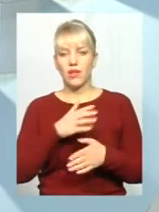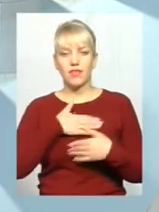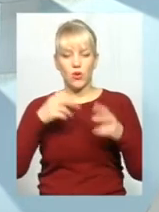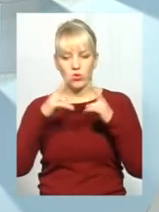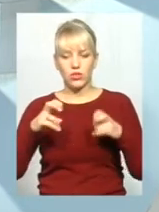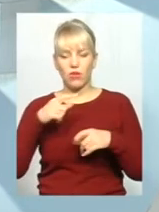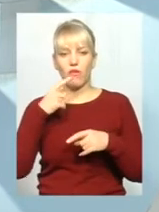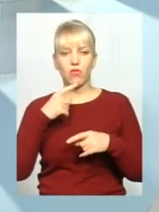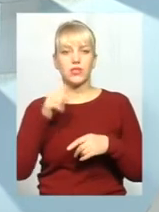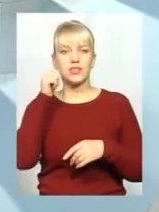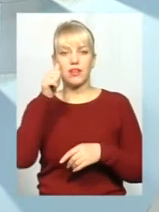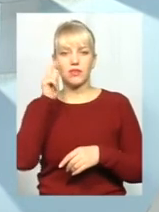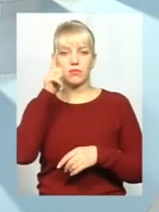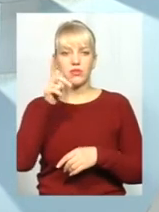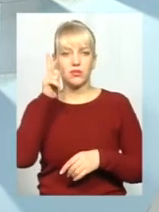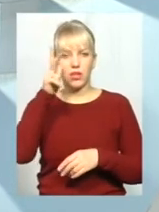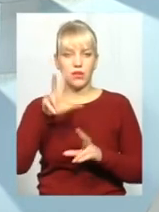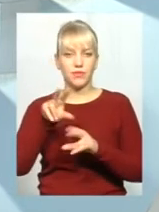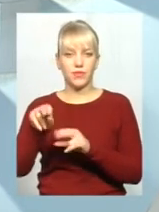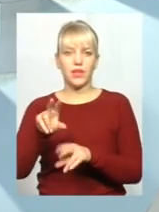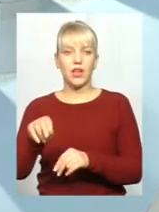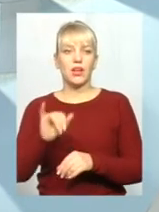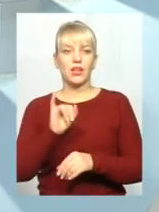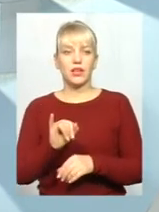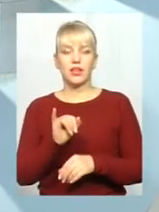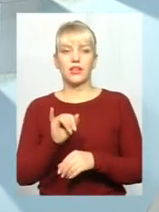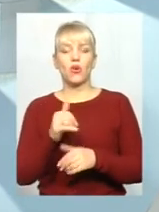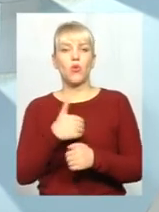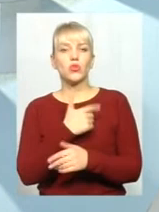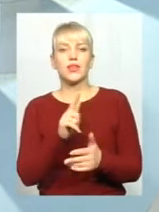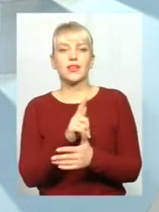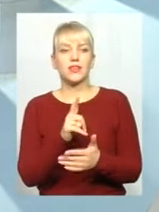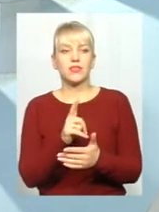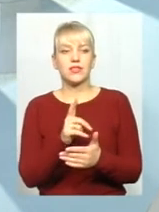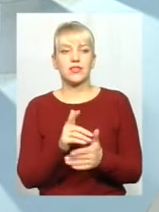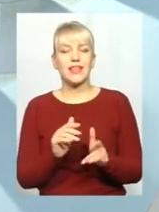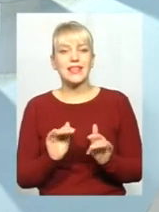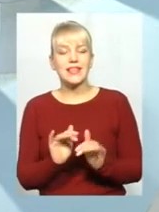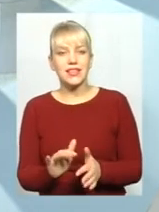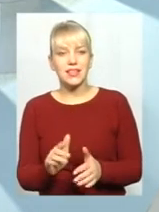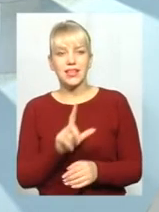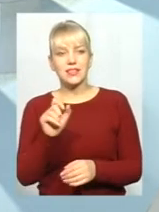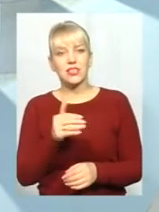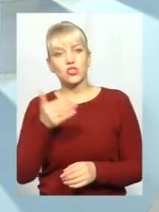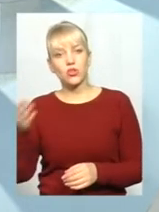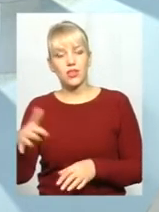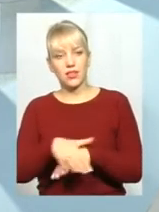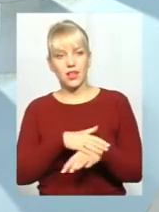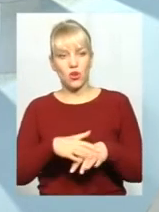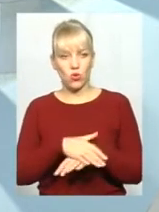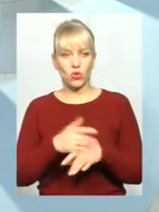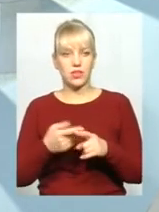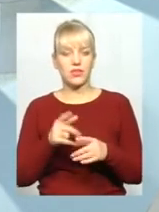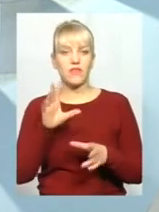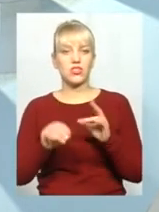-після-завтра, після-після-завтра. Тобто вони чи хочуть якихось конкретних дій зі сторони народу, але це вже, виходить,